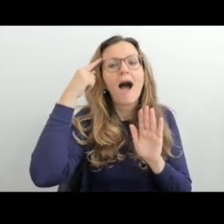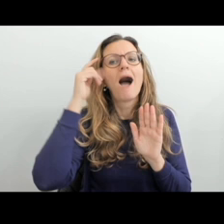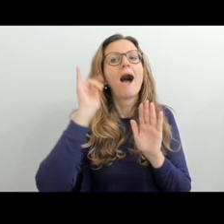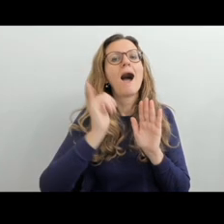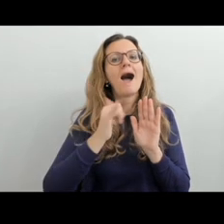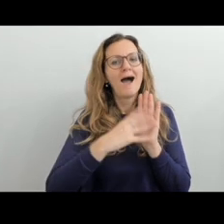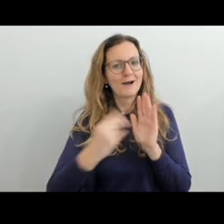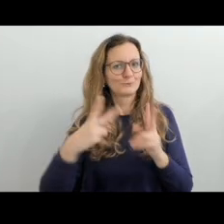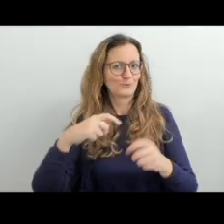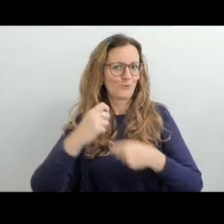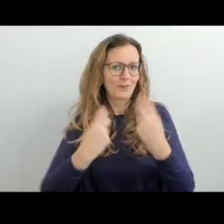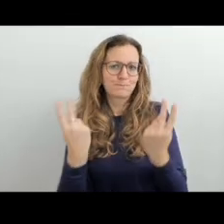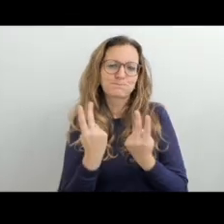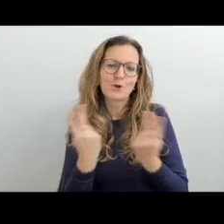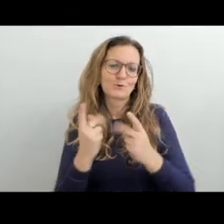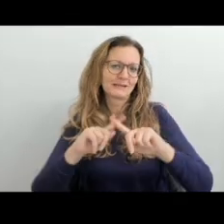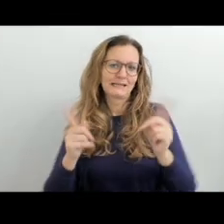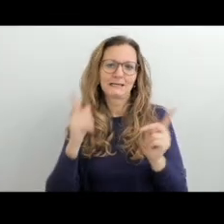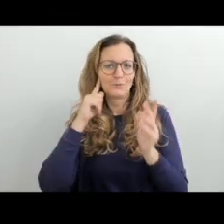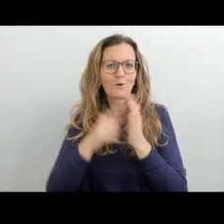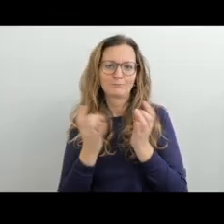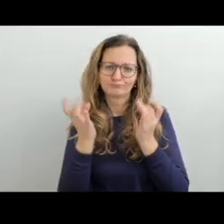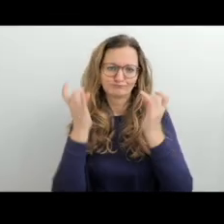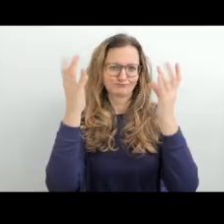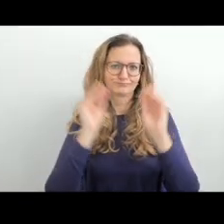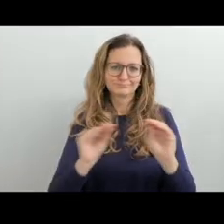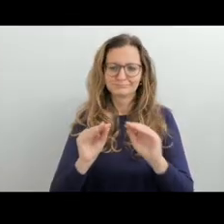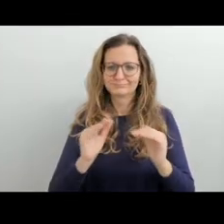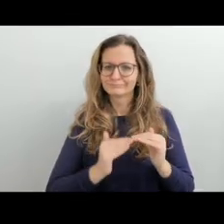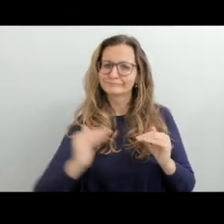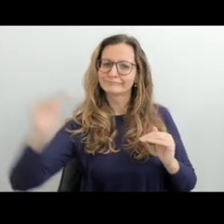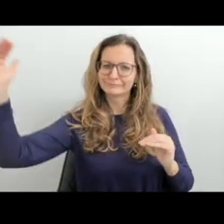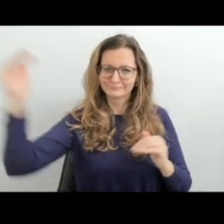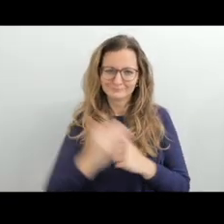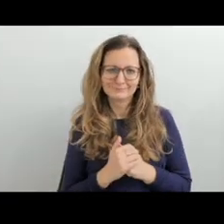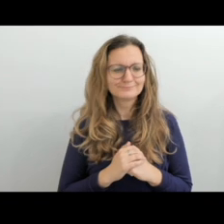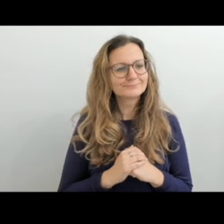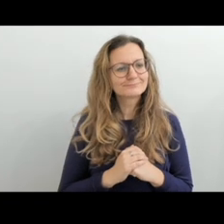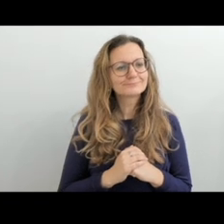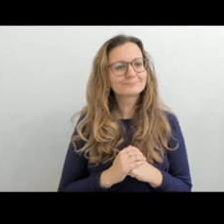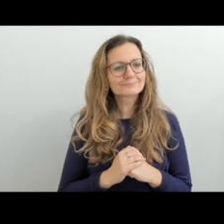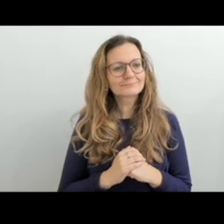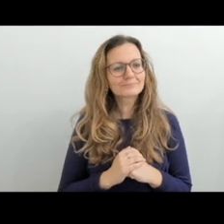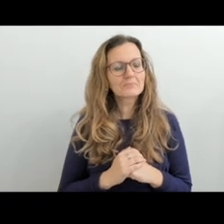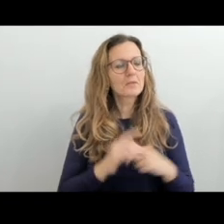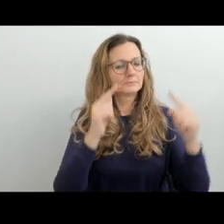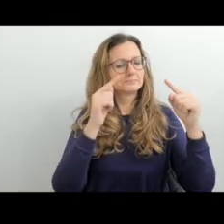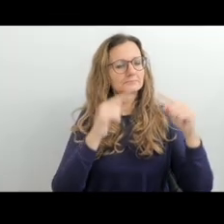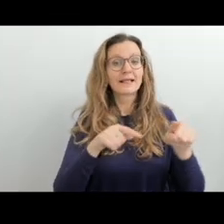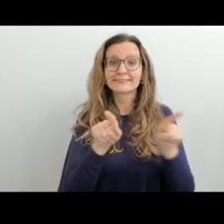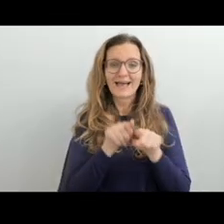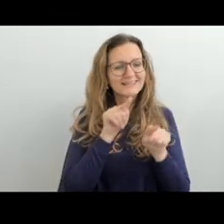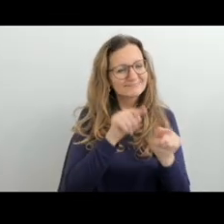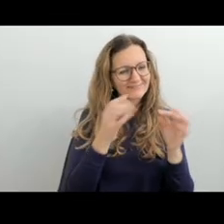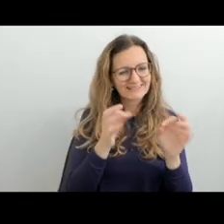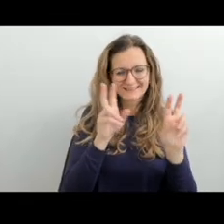jazyky. Tato aktivita může fungovat jako inspirace pro učitele, kteří na tuto aktivitu můžou navázat nějakými svými